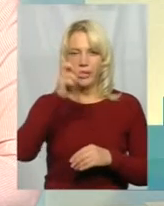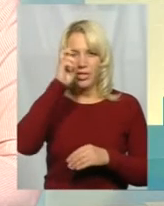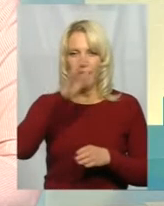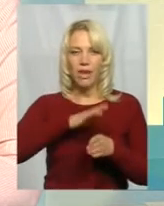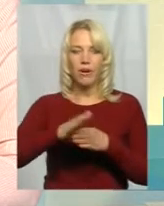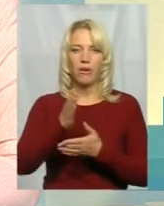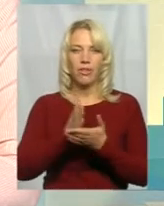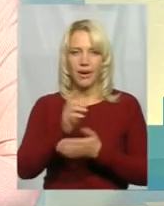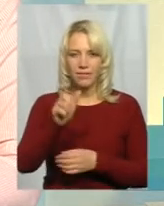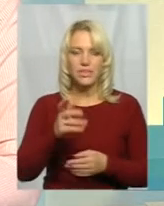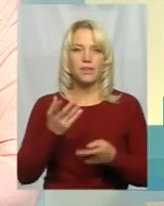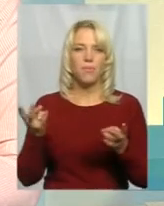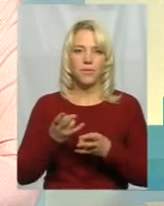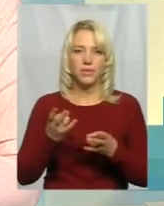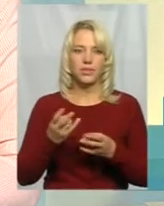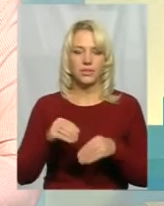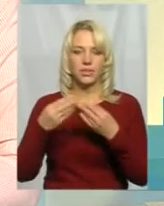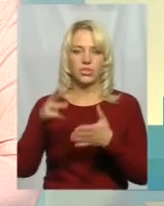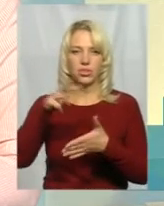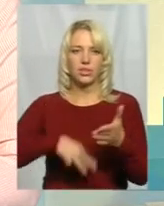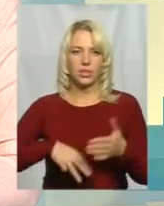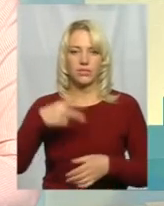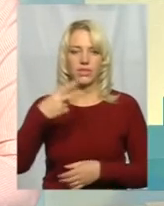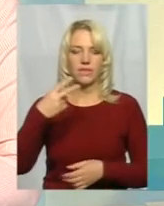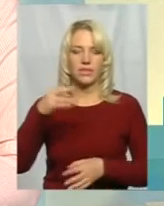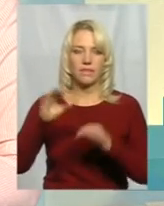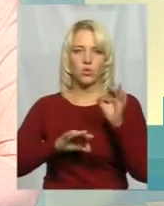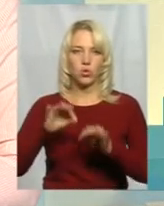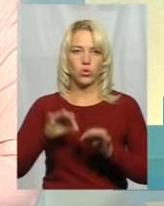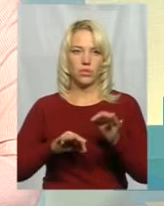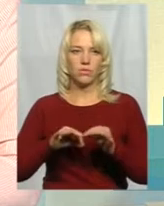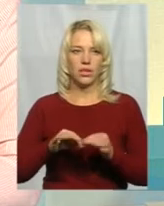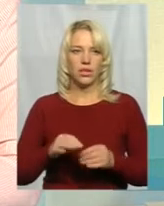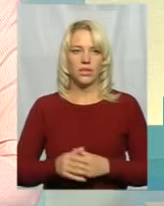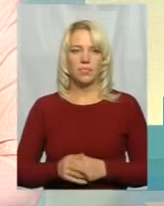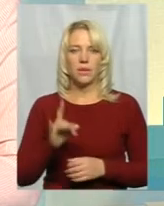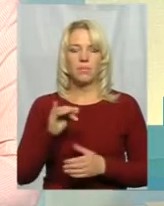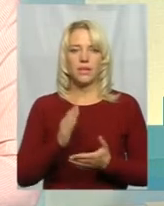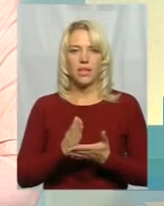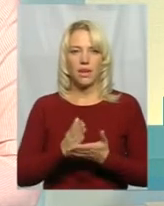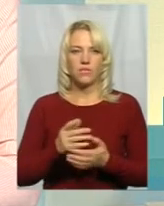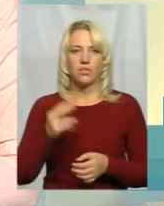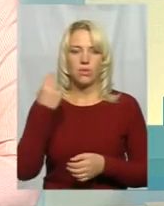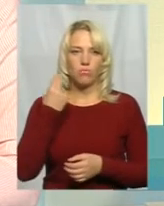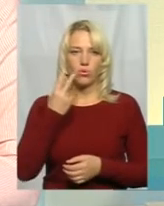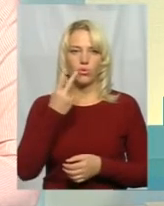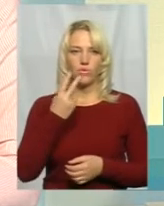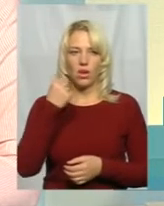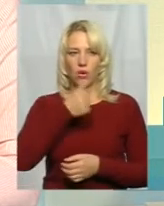виконавець виносить постанов про накладення на нього штрафу в розмірі 20%. При наявності боргу 2 роки